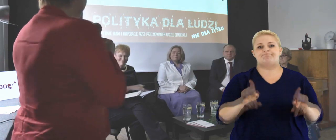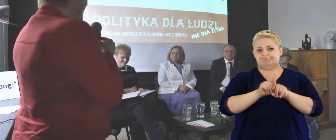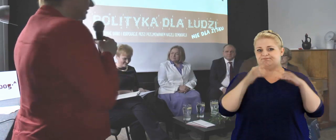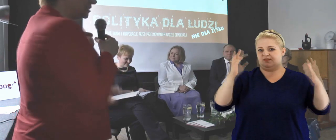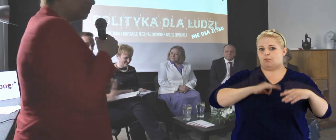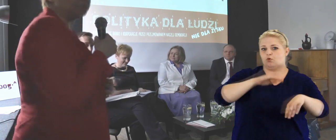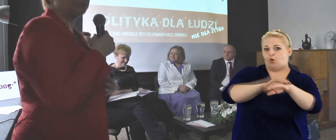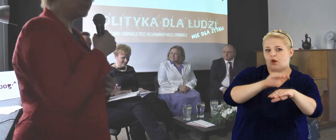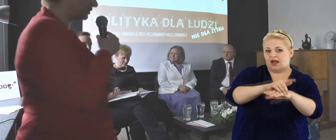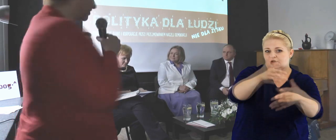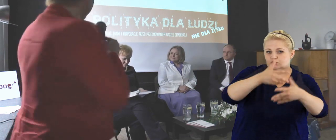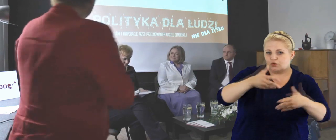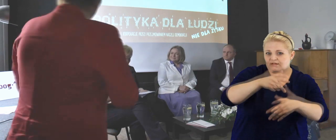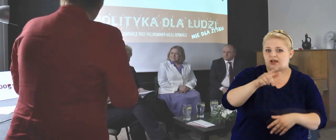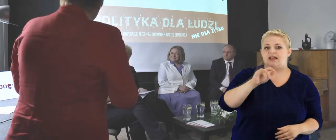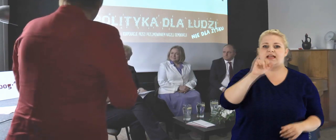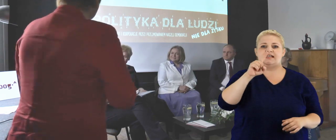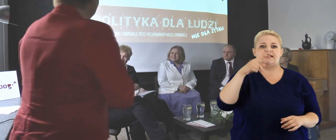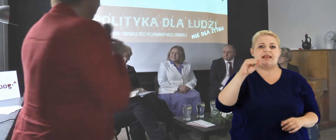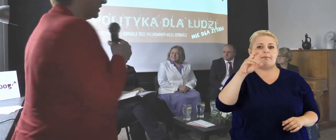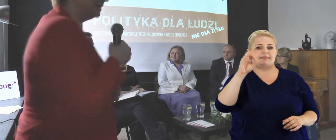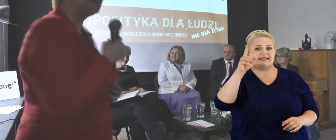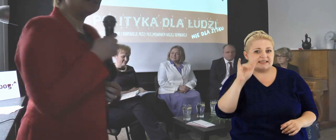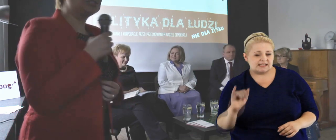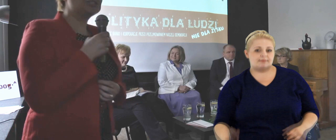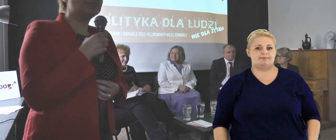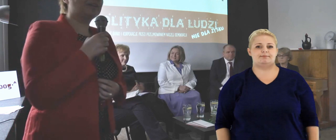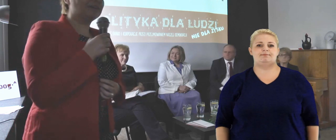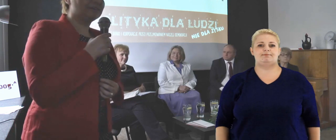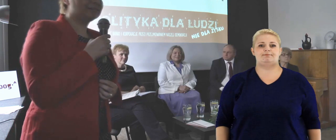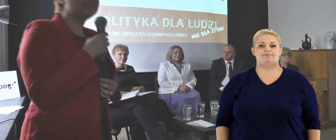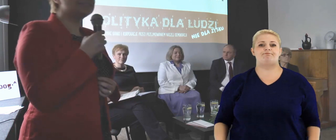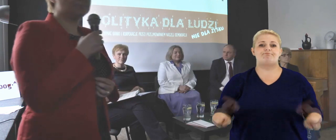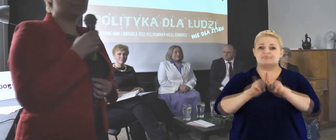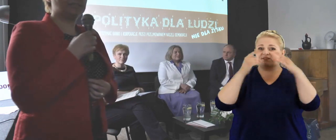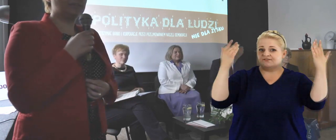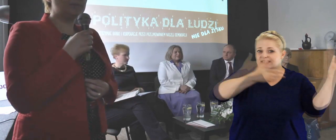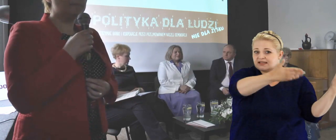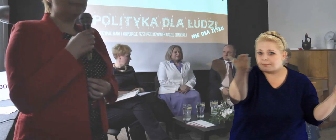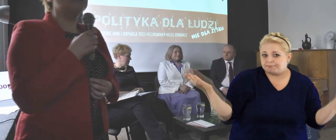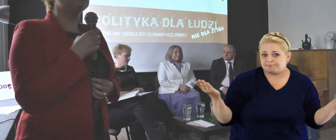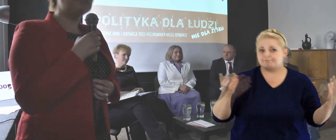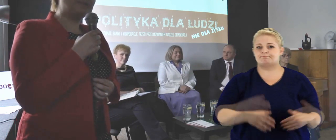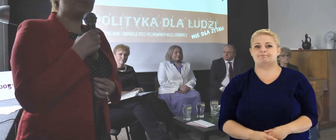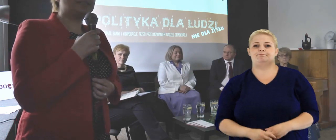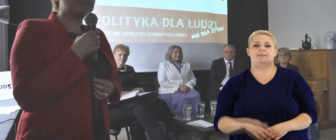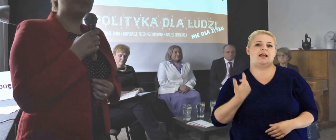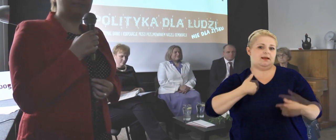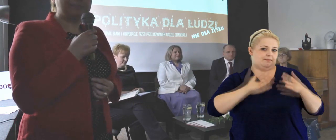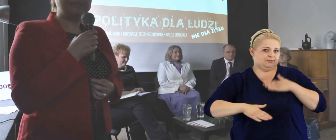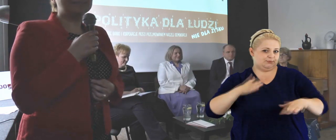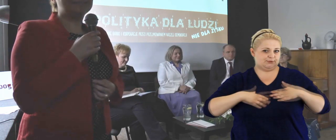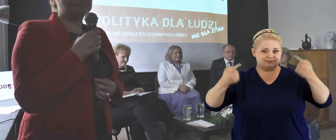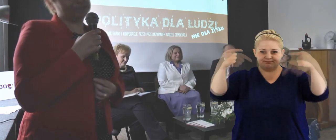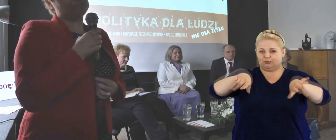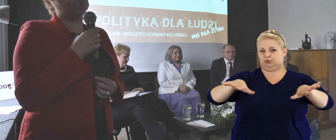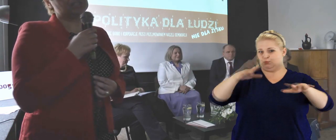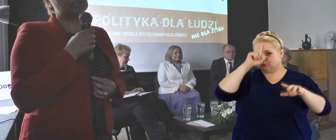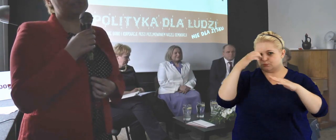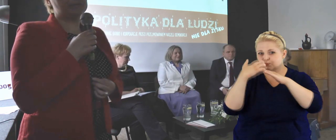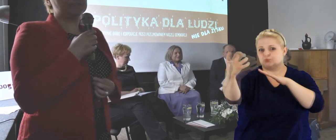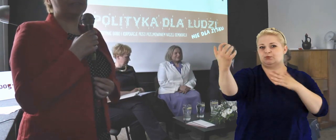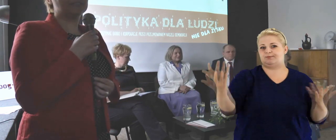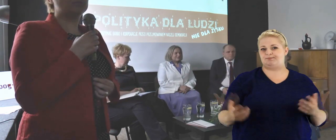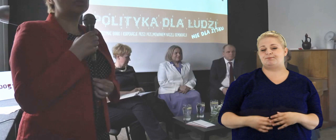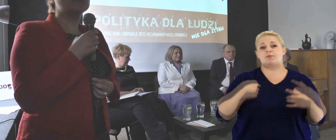Paną Małgorzatę Molendę-Zdziech i mojego kolegę ze Stowarzyszenia Krzysztofa Izdebskiego. I witam Państwa. Bardzo